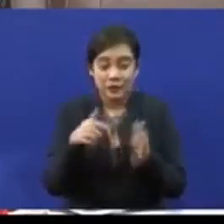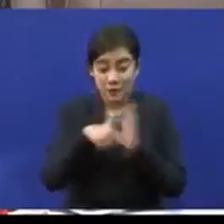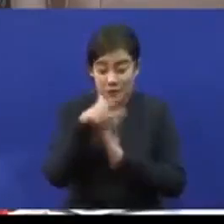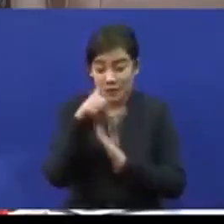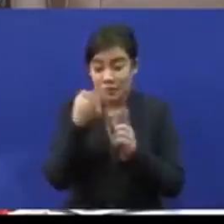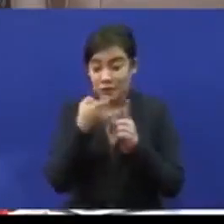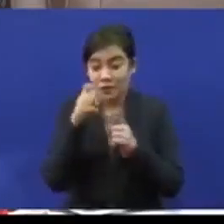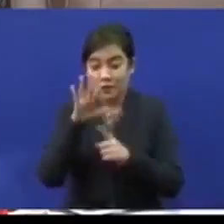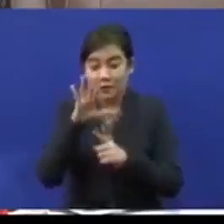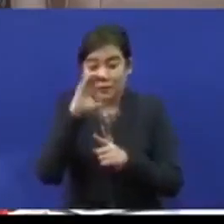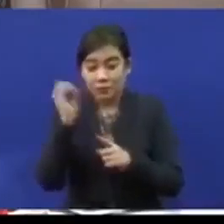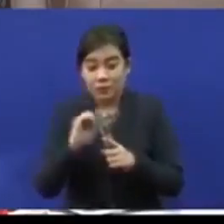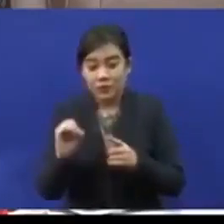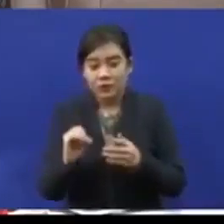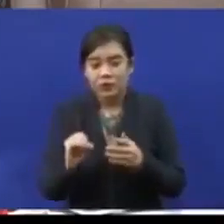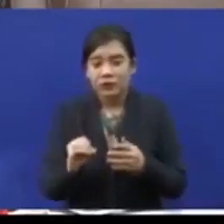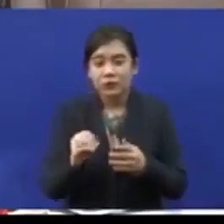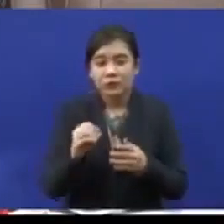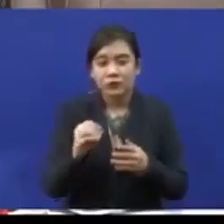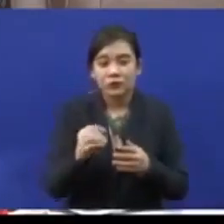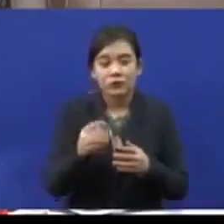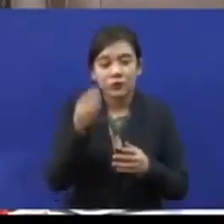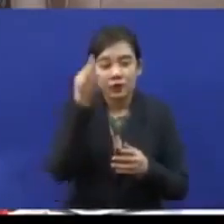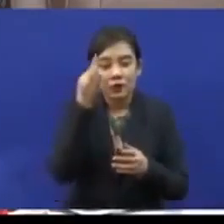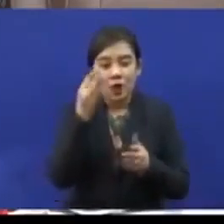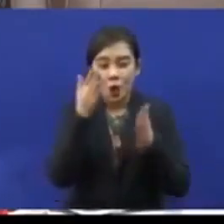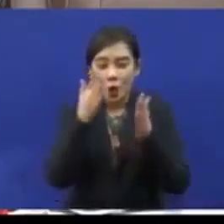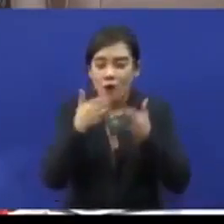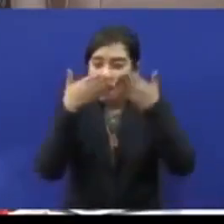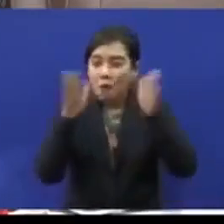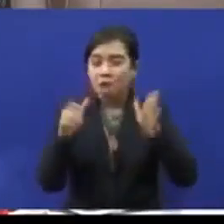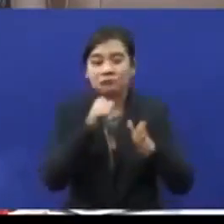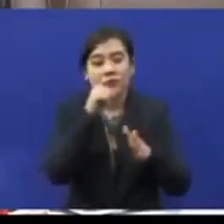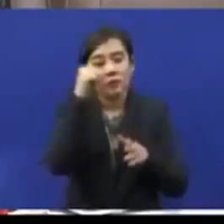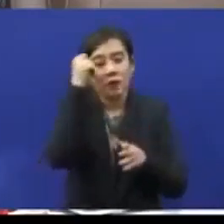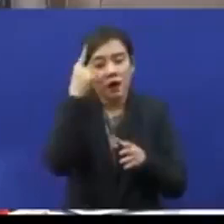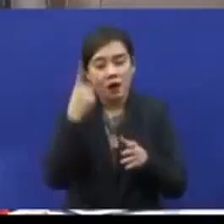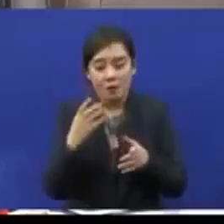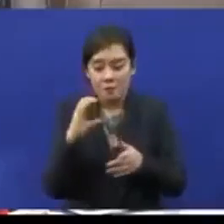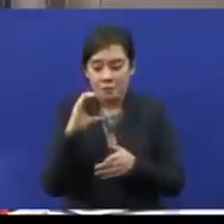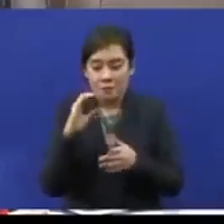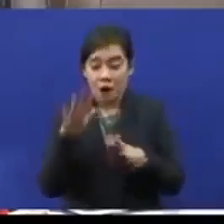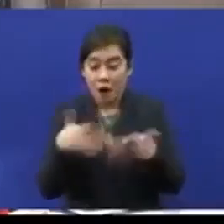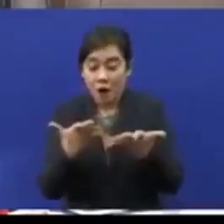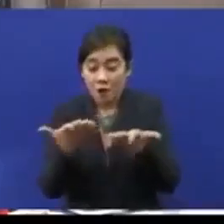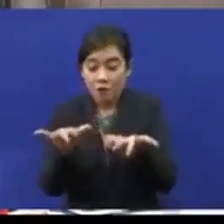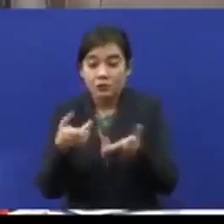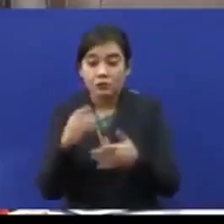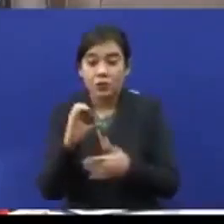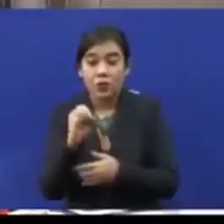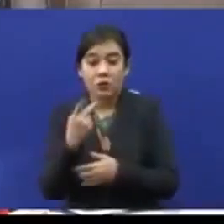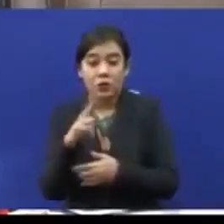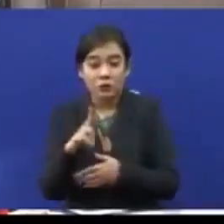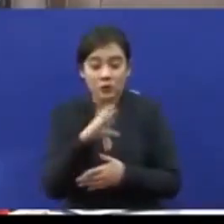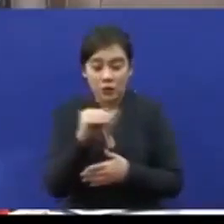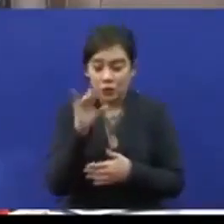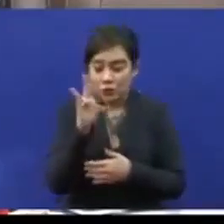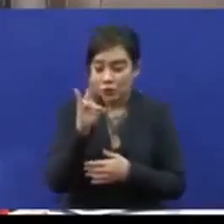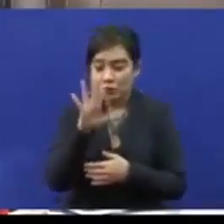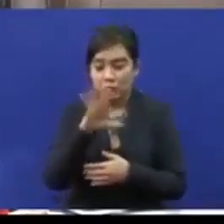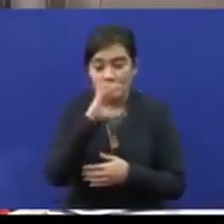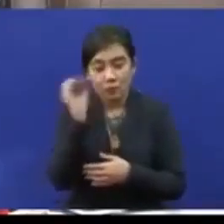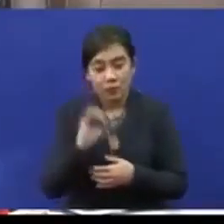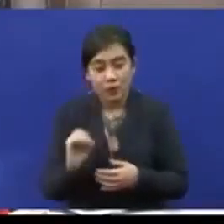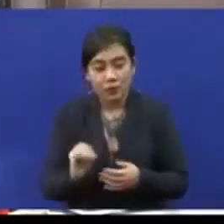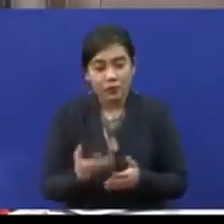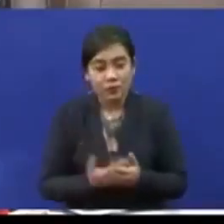ibu bapa berpendapat bahawa orang awam tidak memahami keadaan ketidakupayaan dan 75%